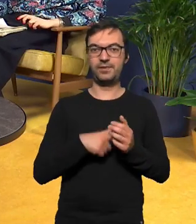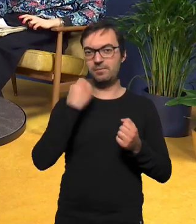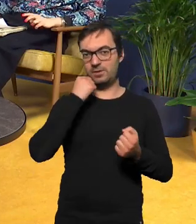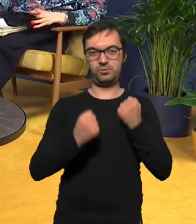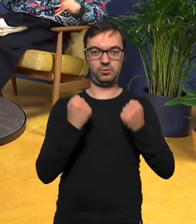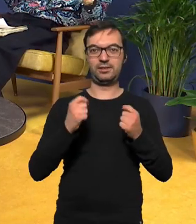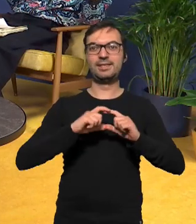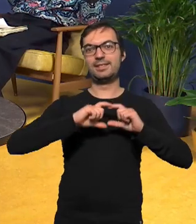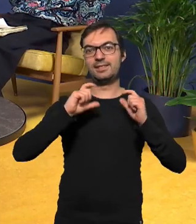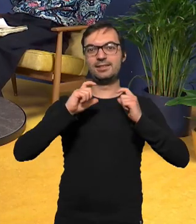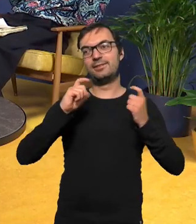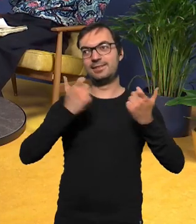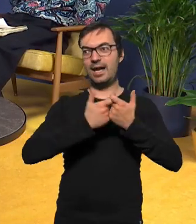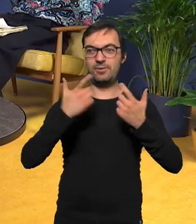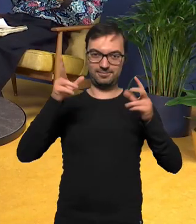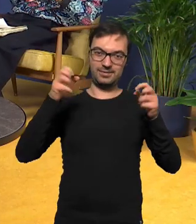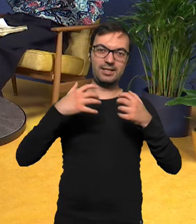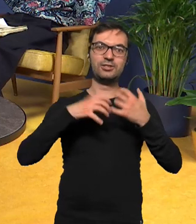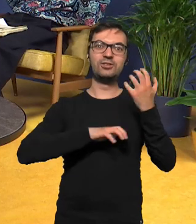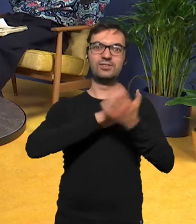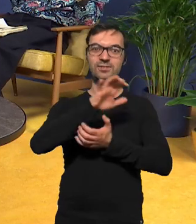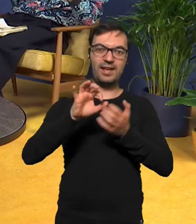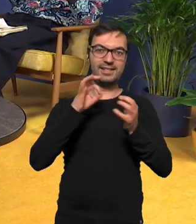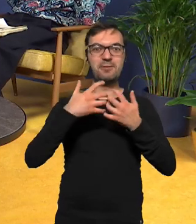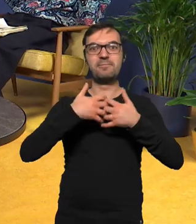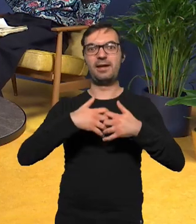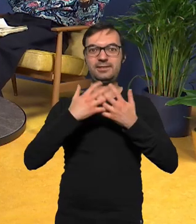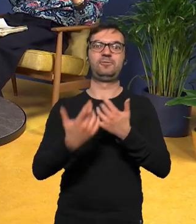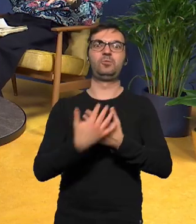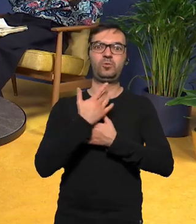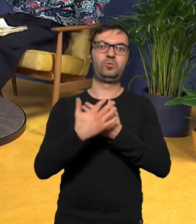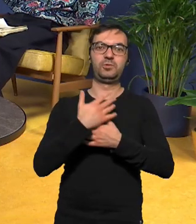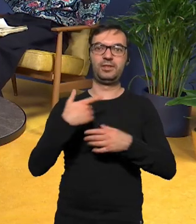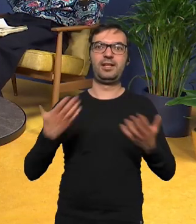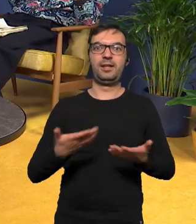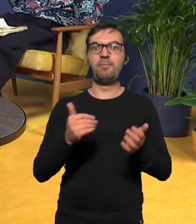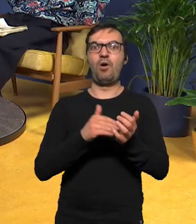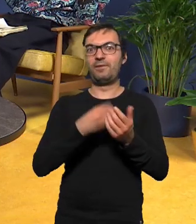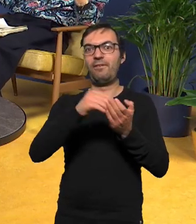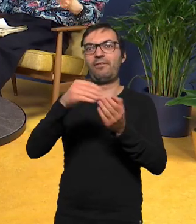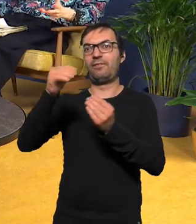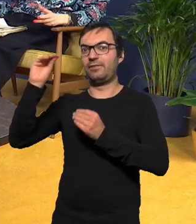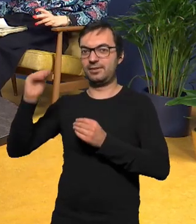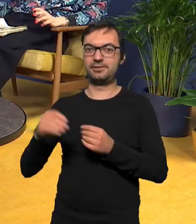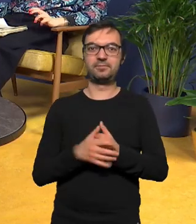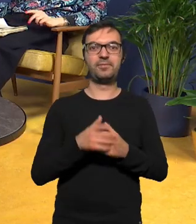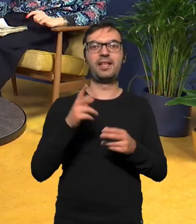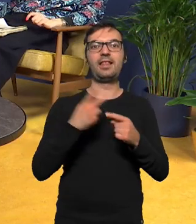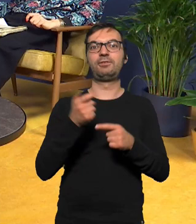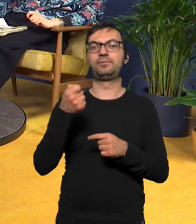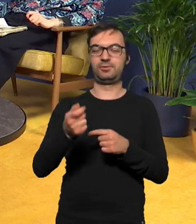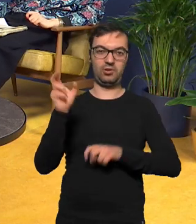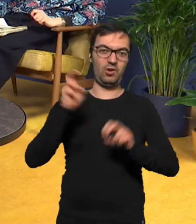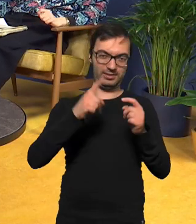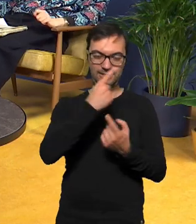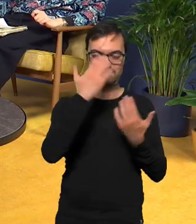bardzo trudne no bo cała machina konsumpcji i napędzania naszych potrzeb o których do tej pory nie widzieliśmy działa trafnie włączyłeś telewizor w